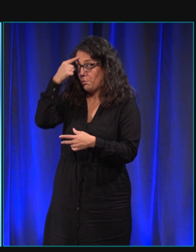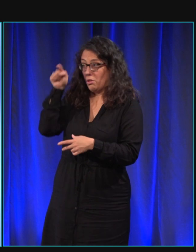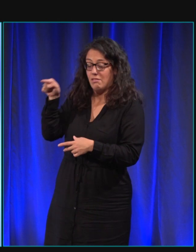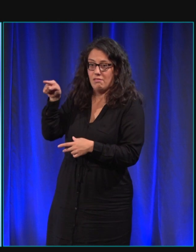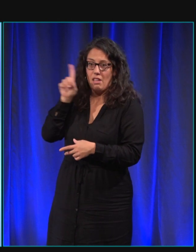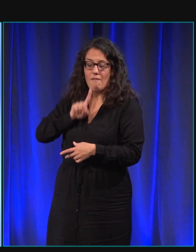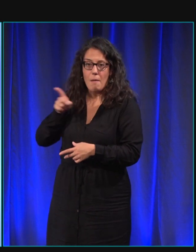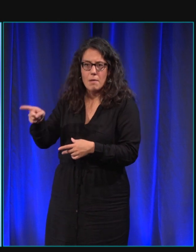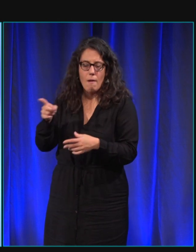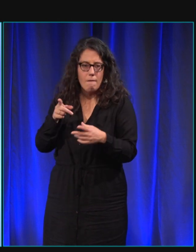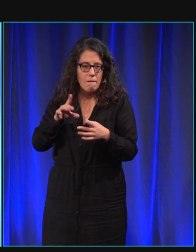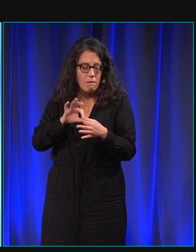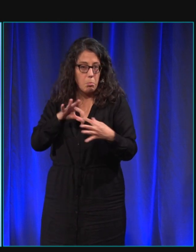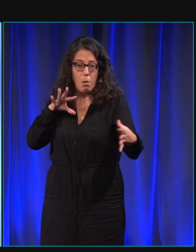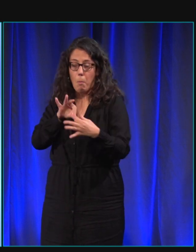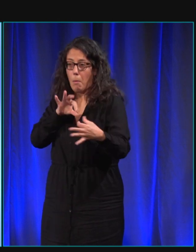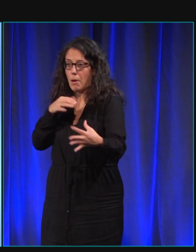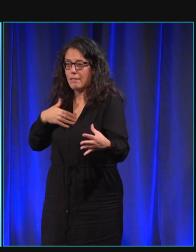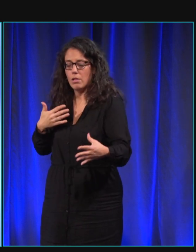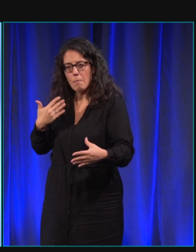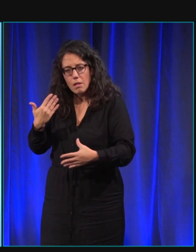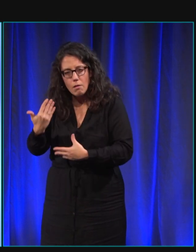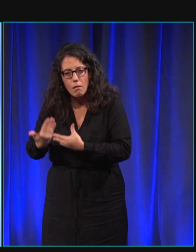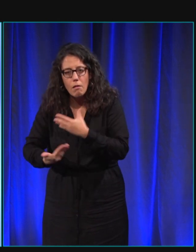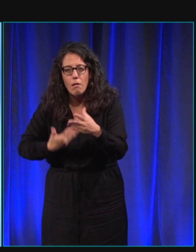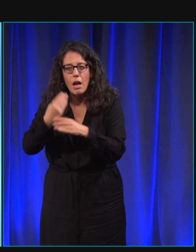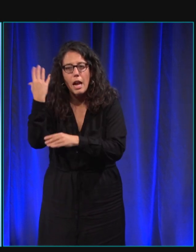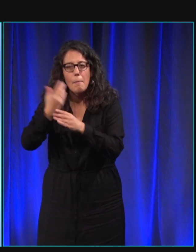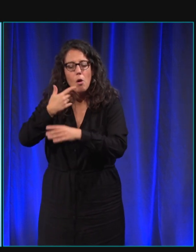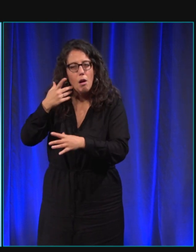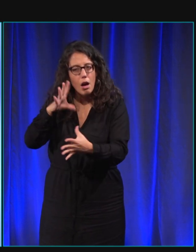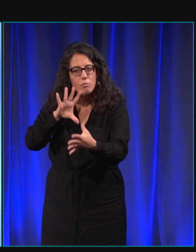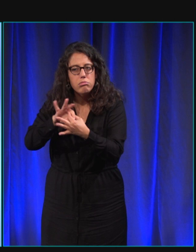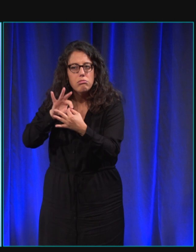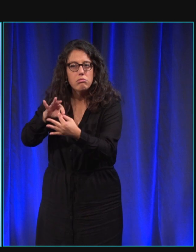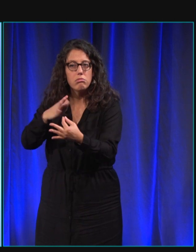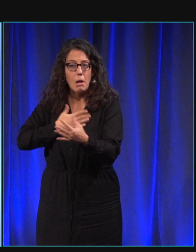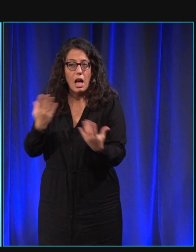bien elle a réappris à avoir une vie sociale et aujourd'hui elle fait des activités adaptées avec son chien